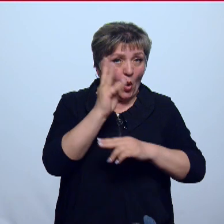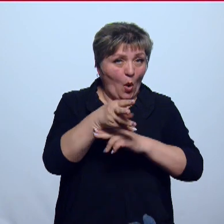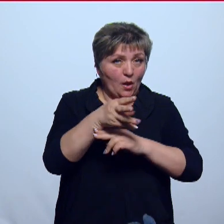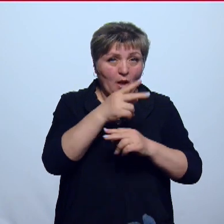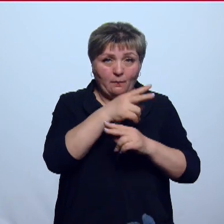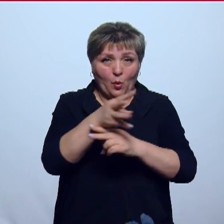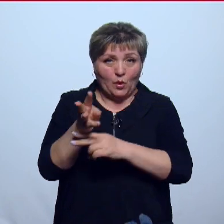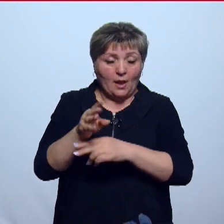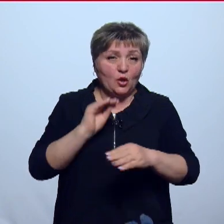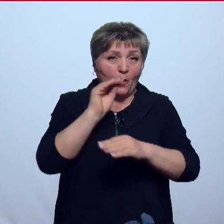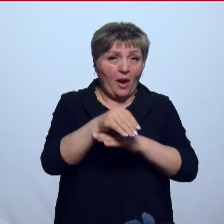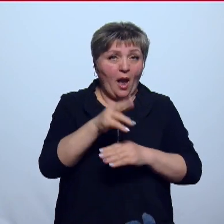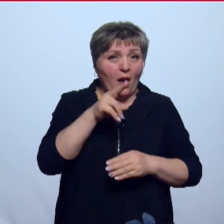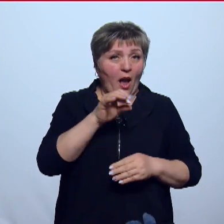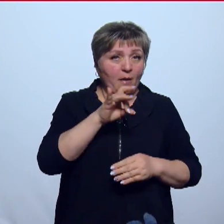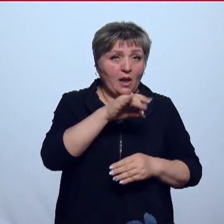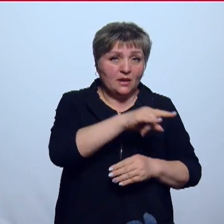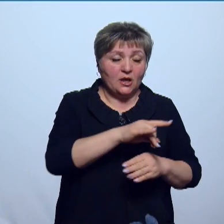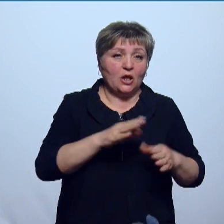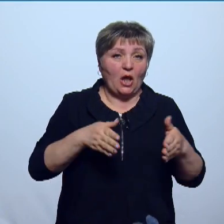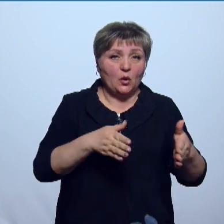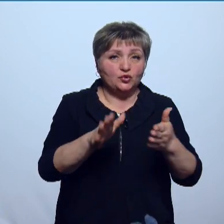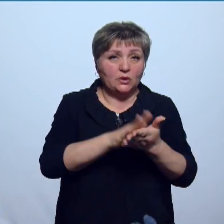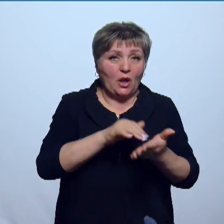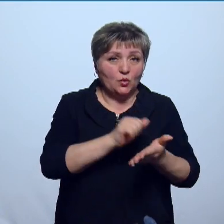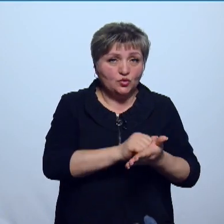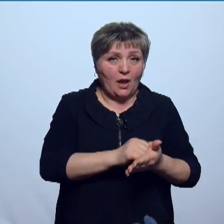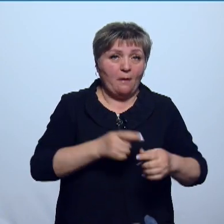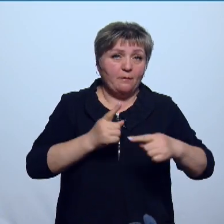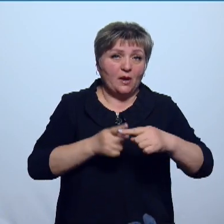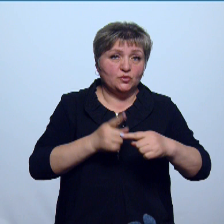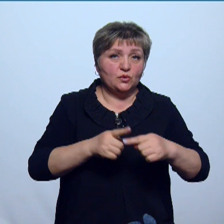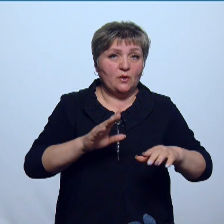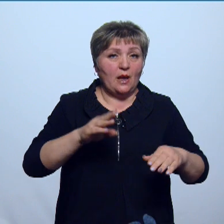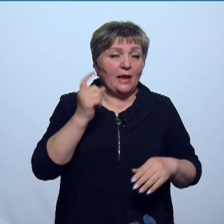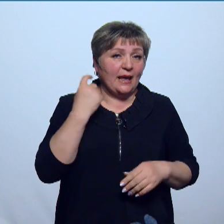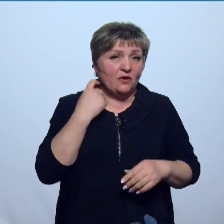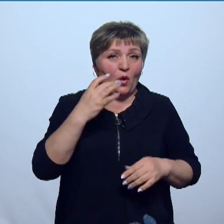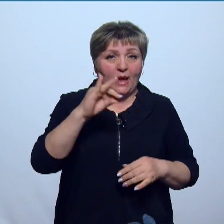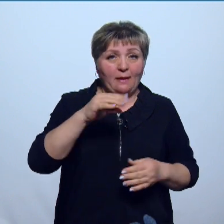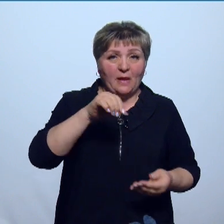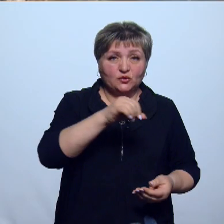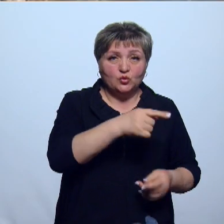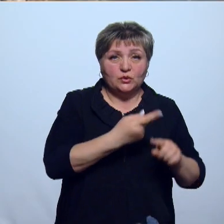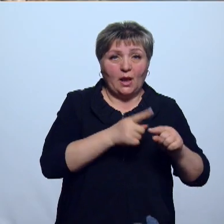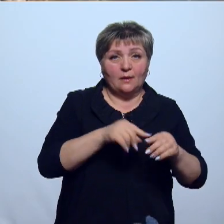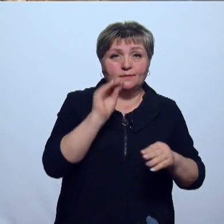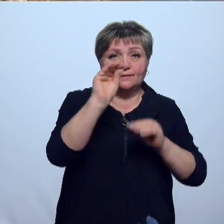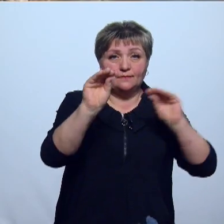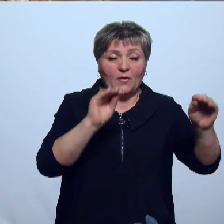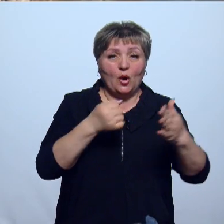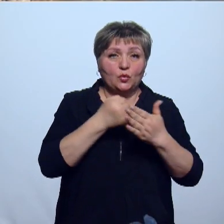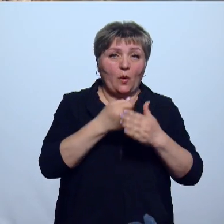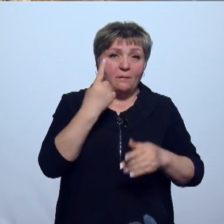установку дополнительных камер фиксации дорожных нарушений. Вот эту на перекрестке улиц Песочная и Кирова уже смонтировали и будут тестировать. До 1